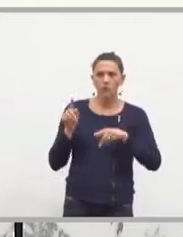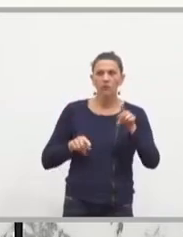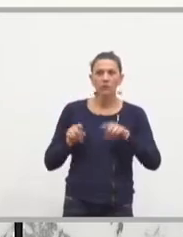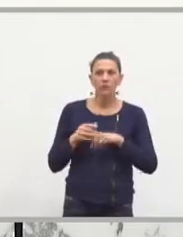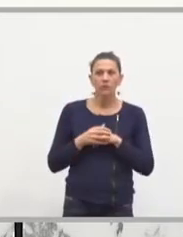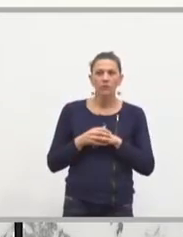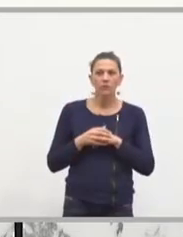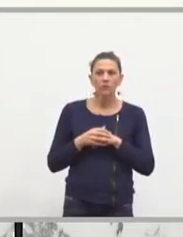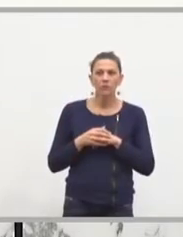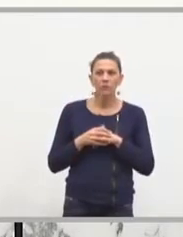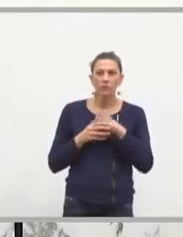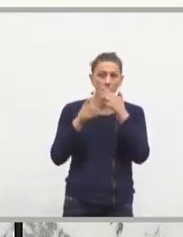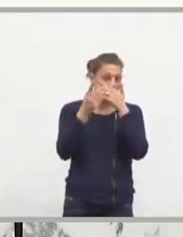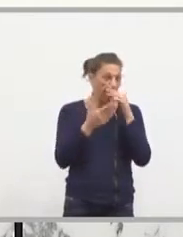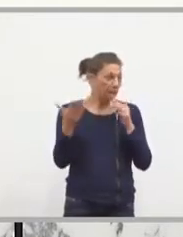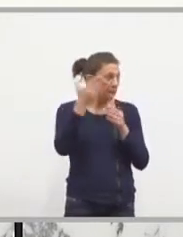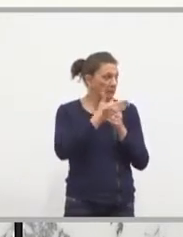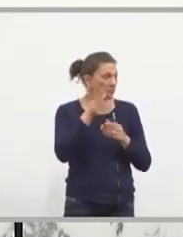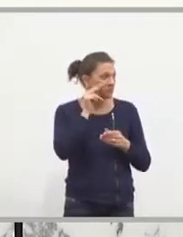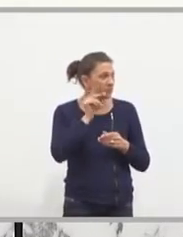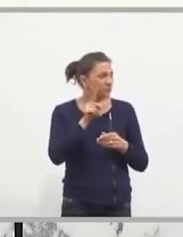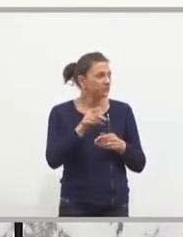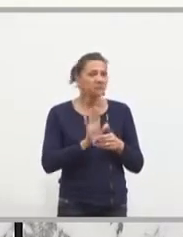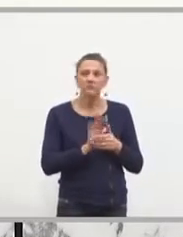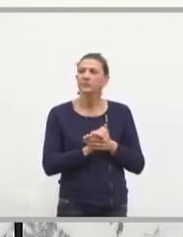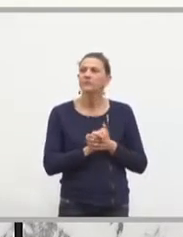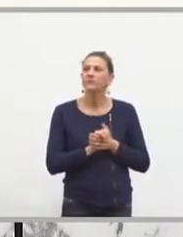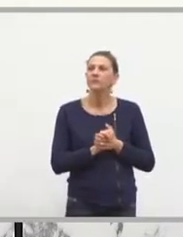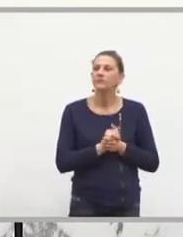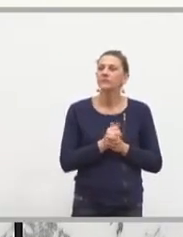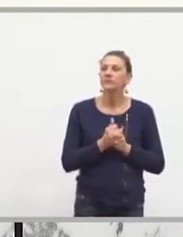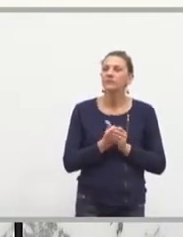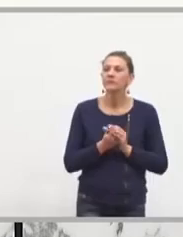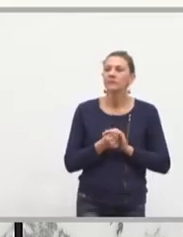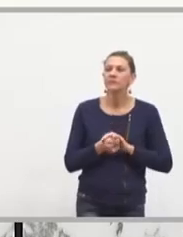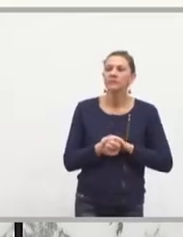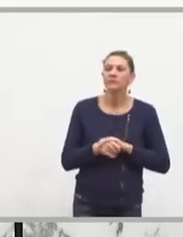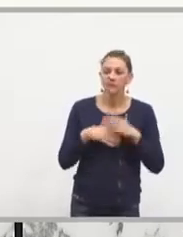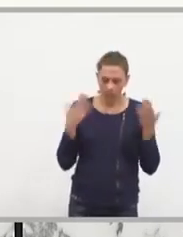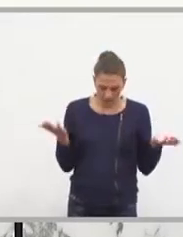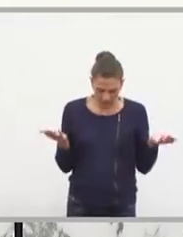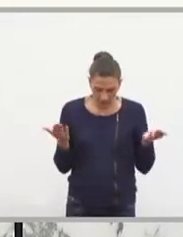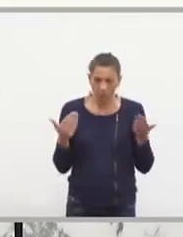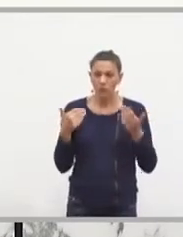» Donc, moi, je dis la chose suivante. Je dis la chose suivante.